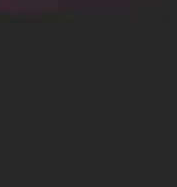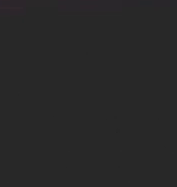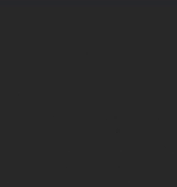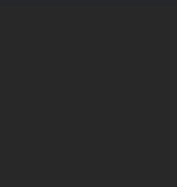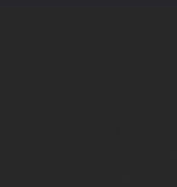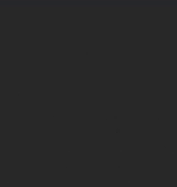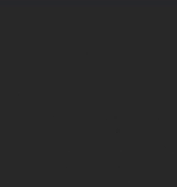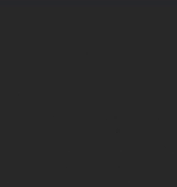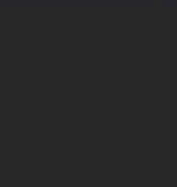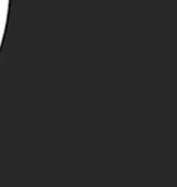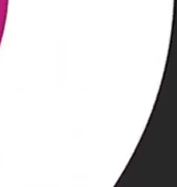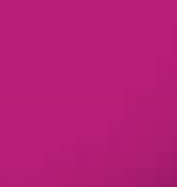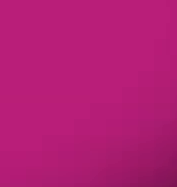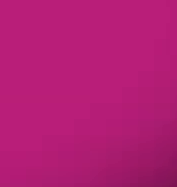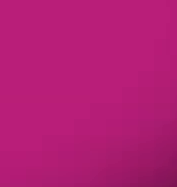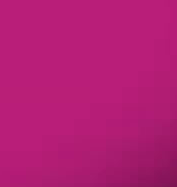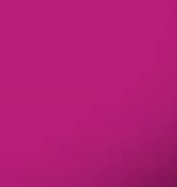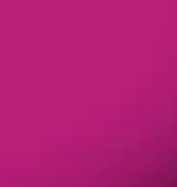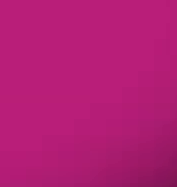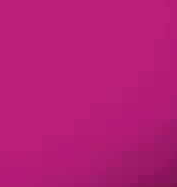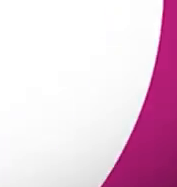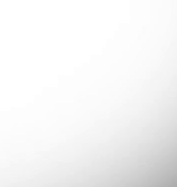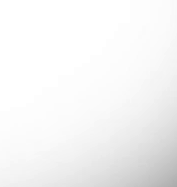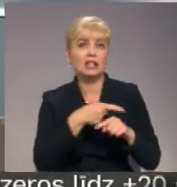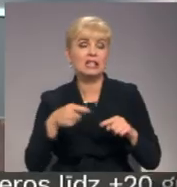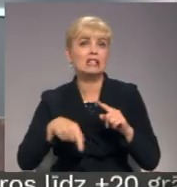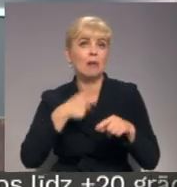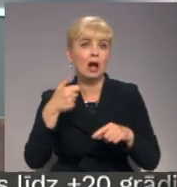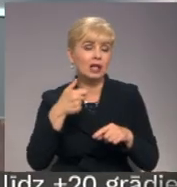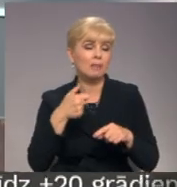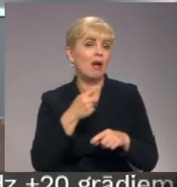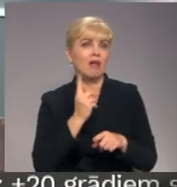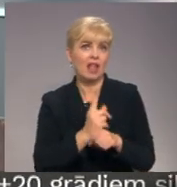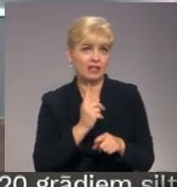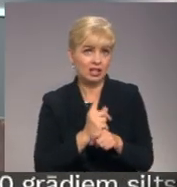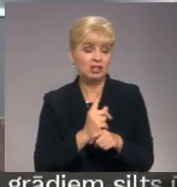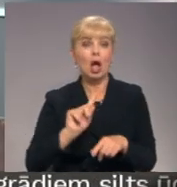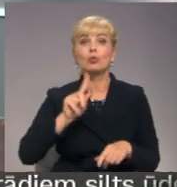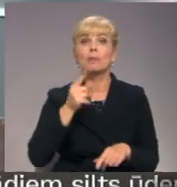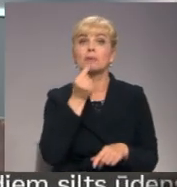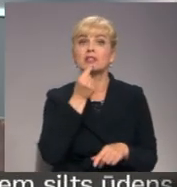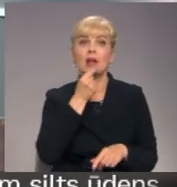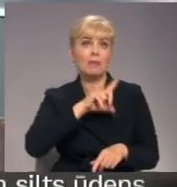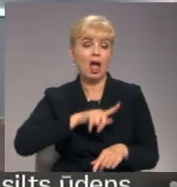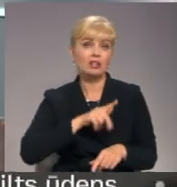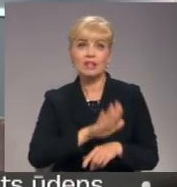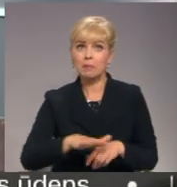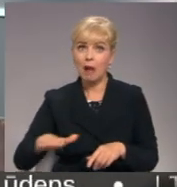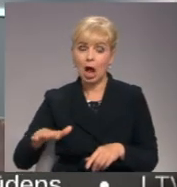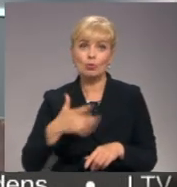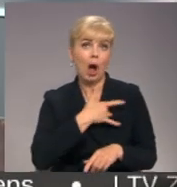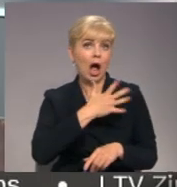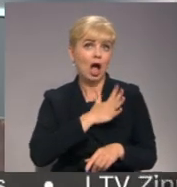Re, visi ēters ir te! No 1. septembra Latvijas bērnu adopcija uz ārvalstīm būs